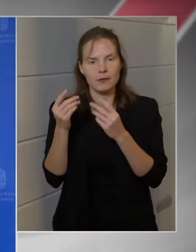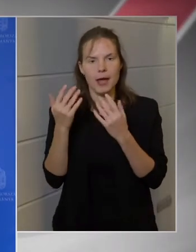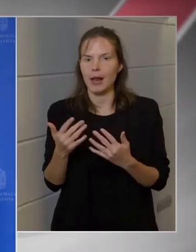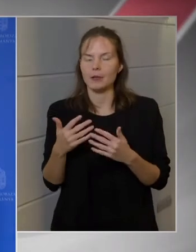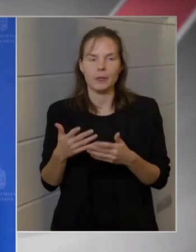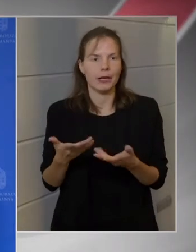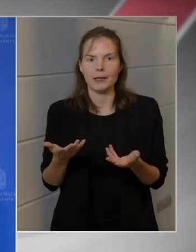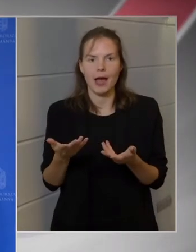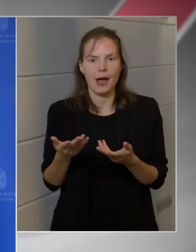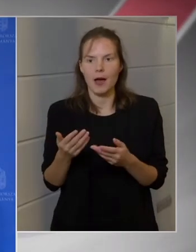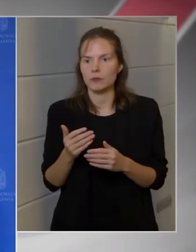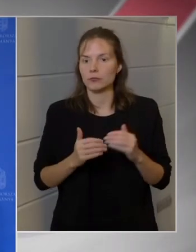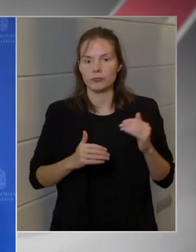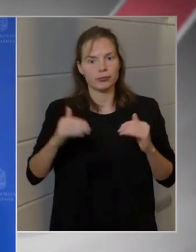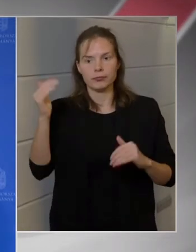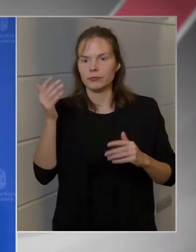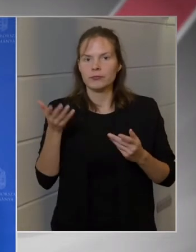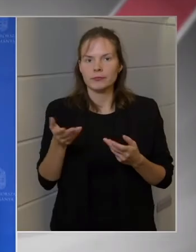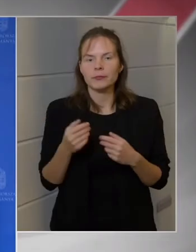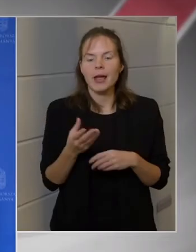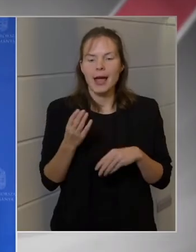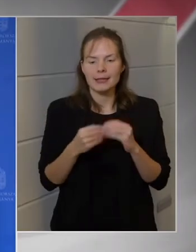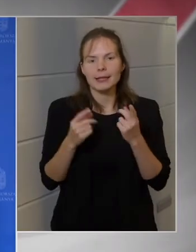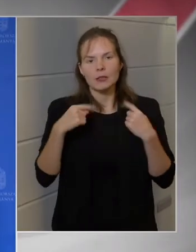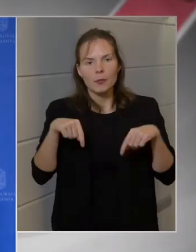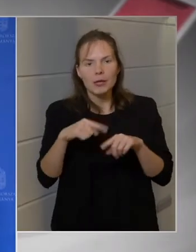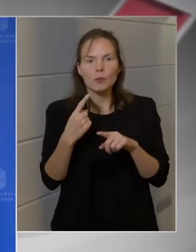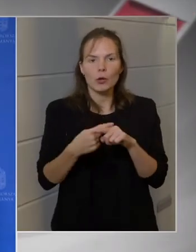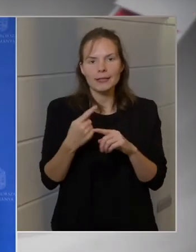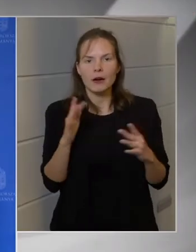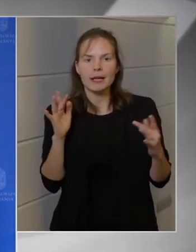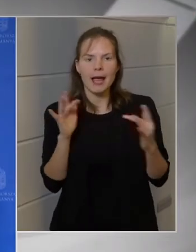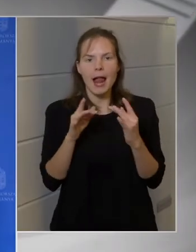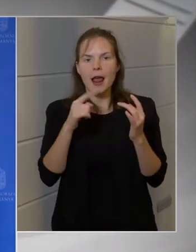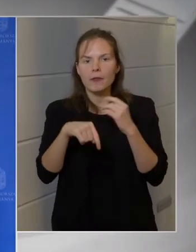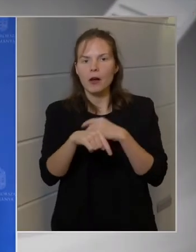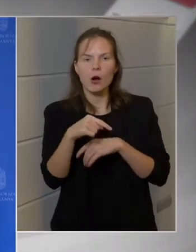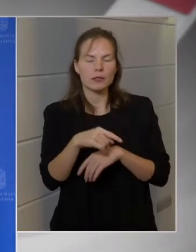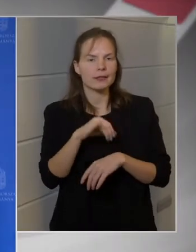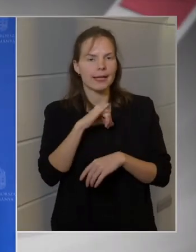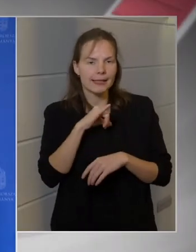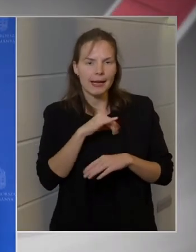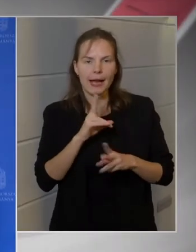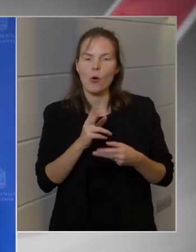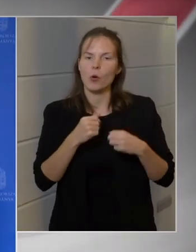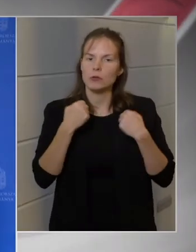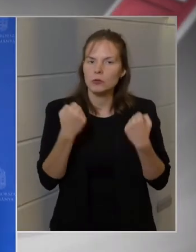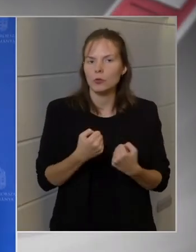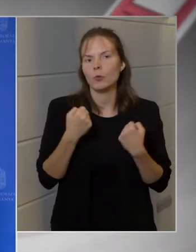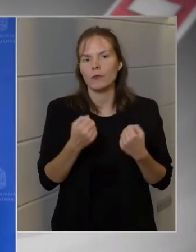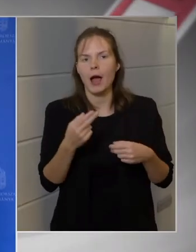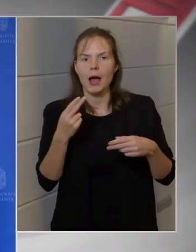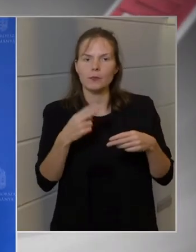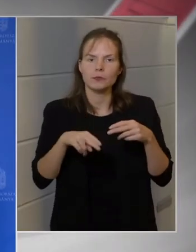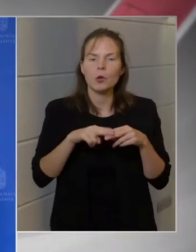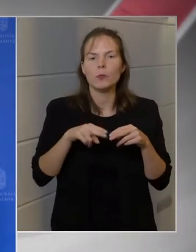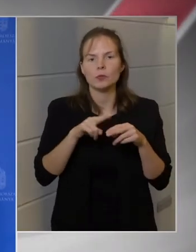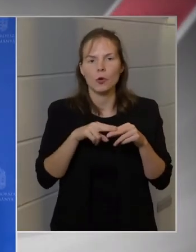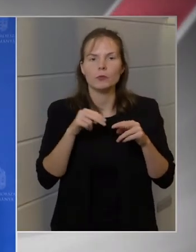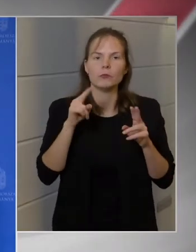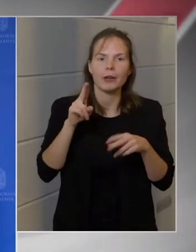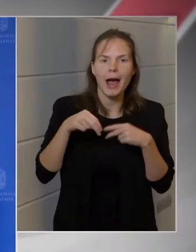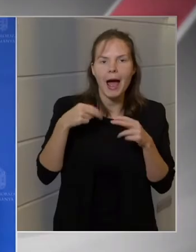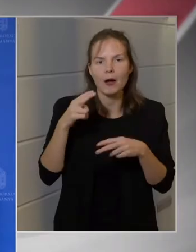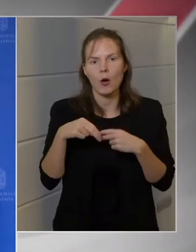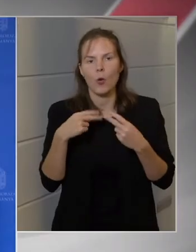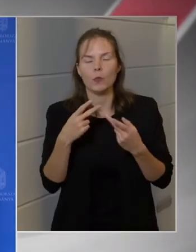politikai ellenfeleinknek az az érdeke, hogy minél durvább, minél több rágalommal, vádaskolással